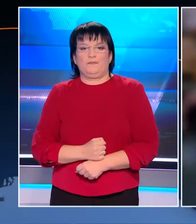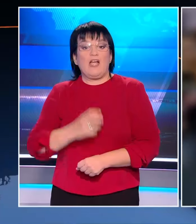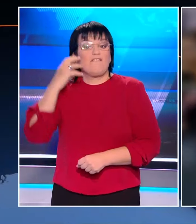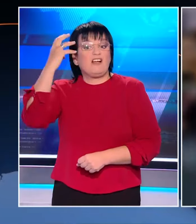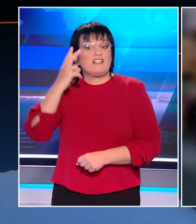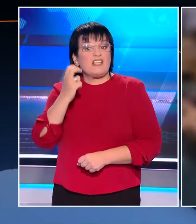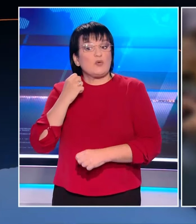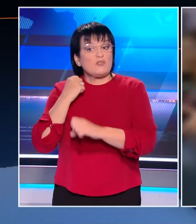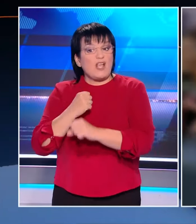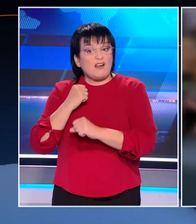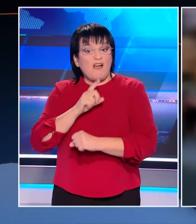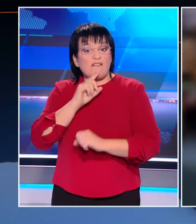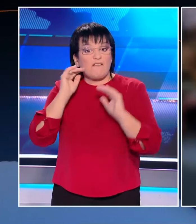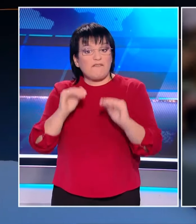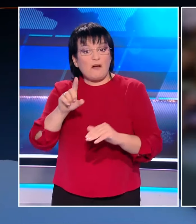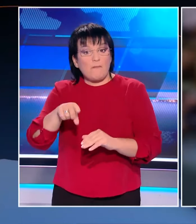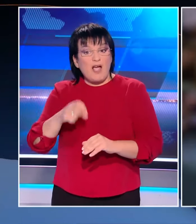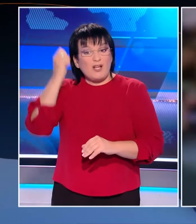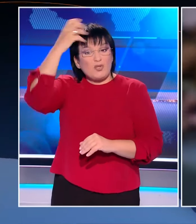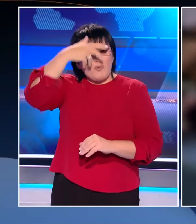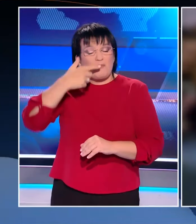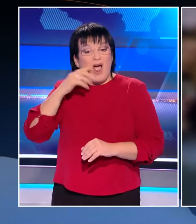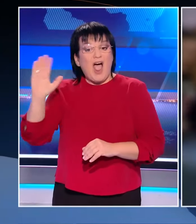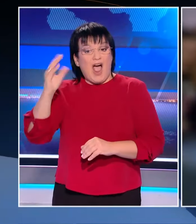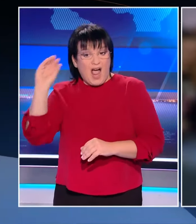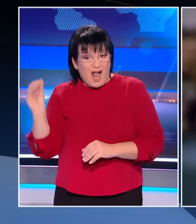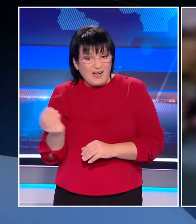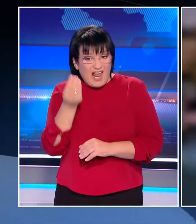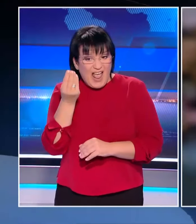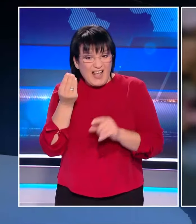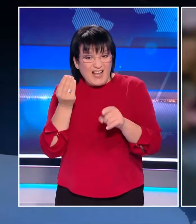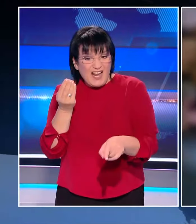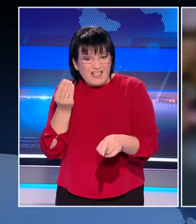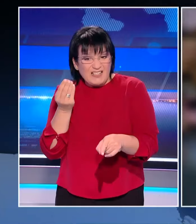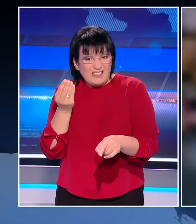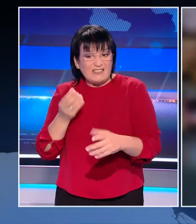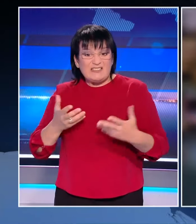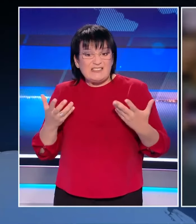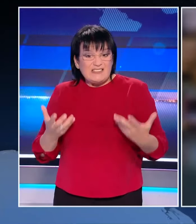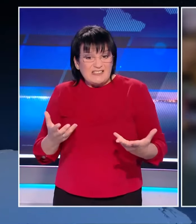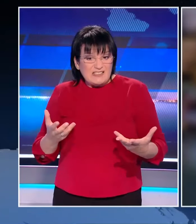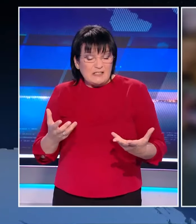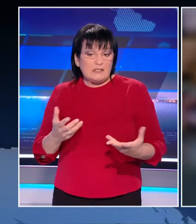AUTHORWAVE